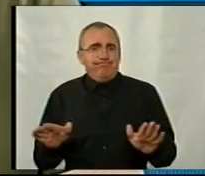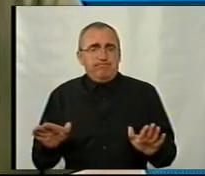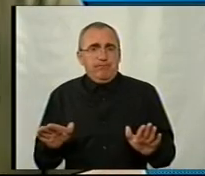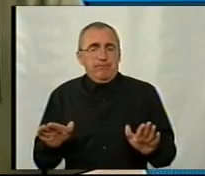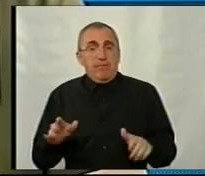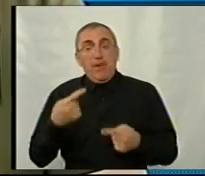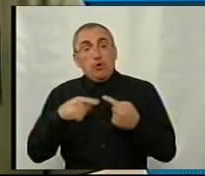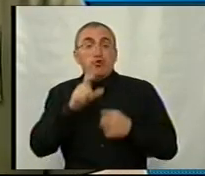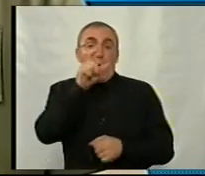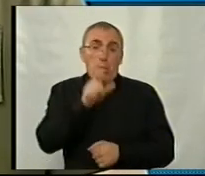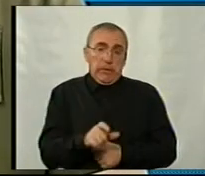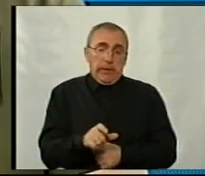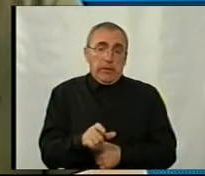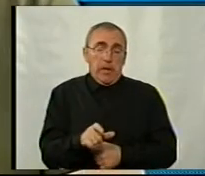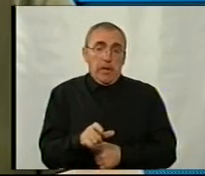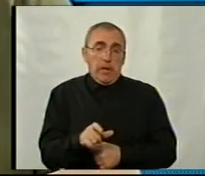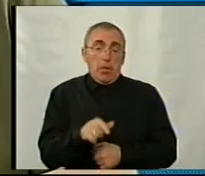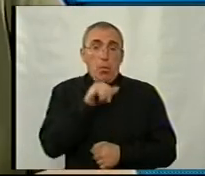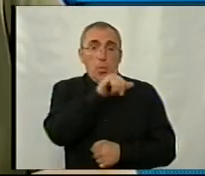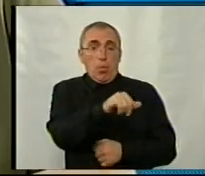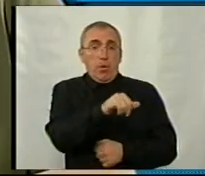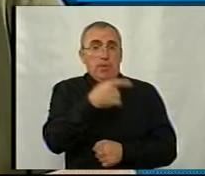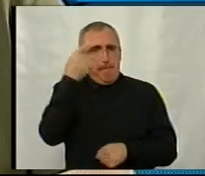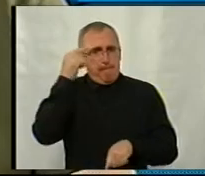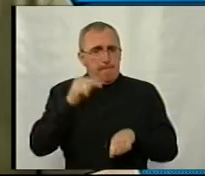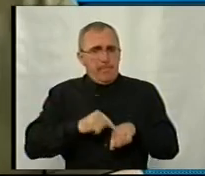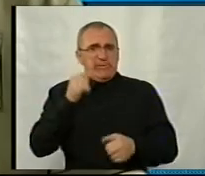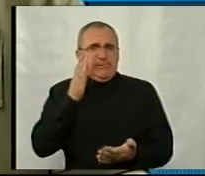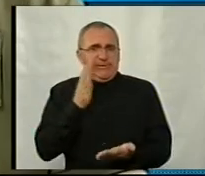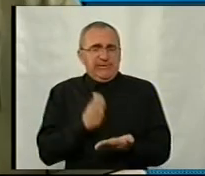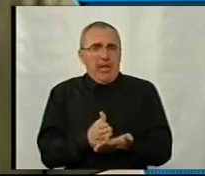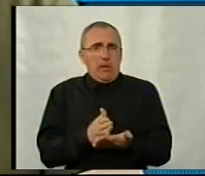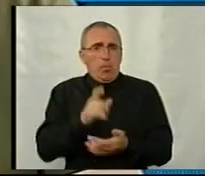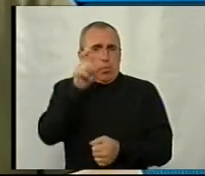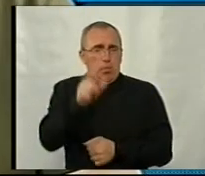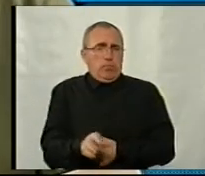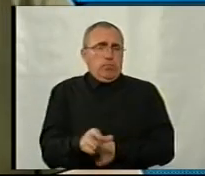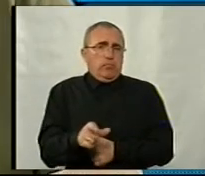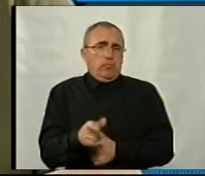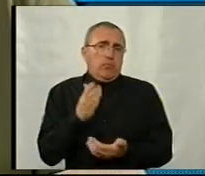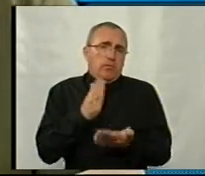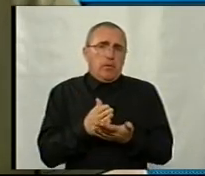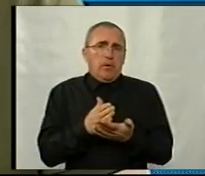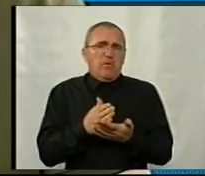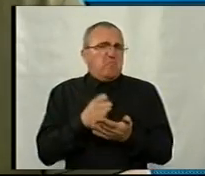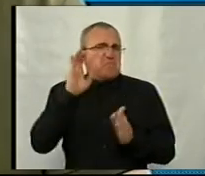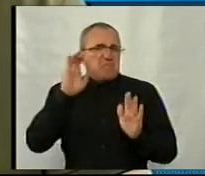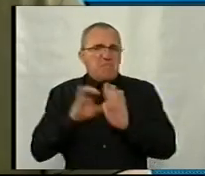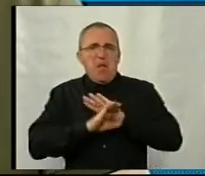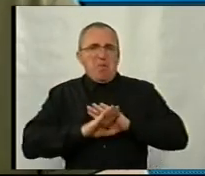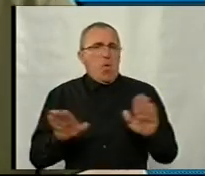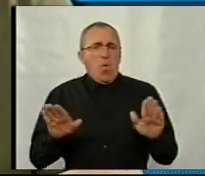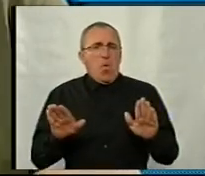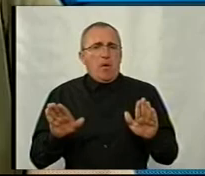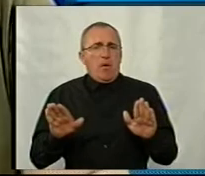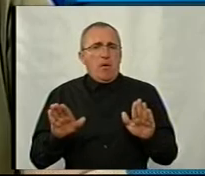Інша людина, в неї такий психологічний стан, що він... Ну, от є непокора, да? Він...